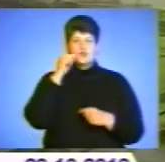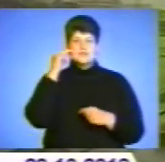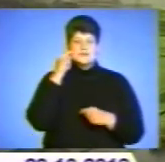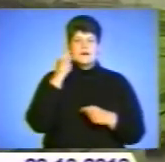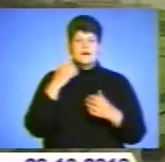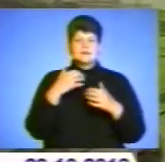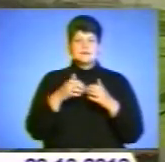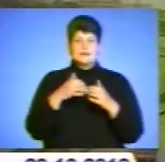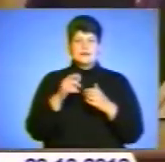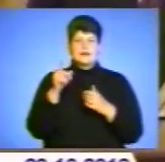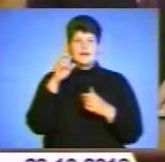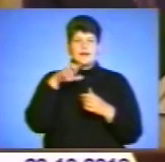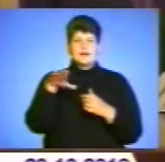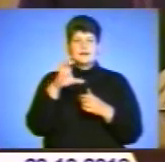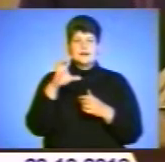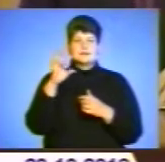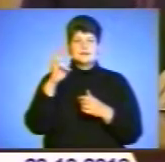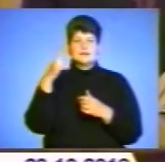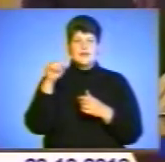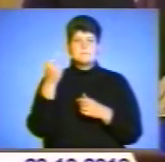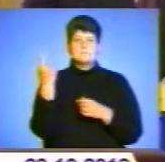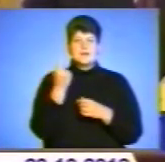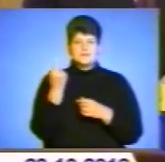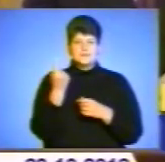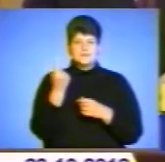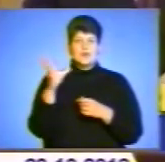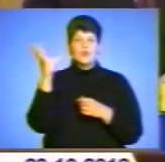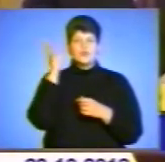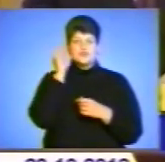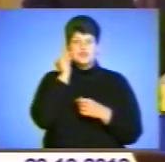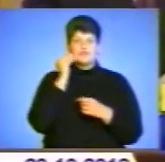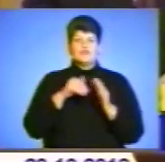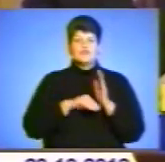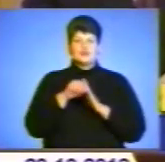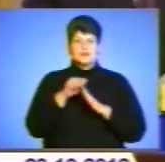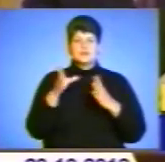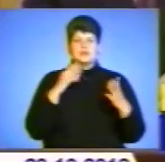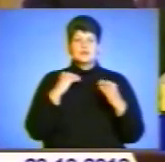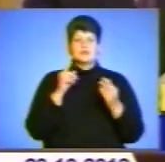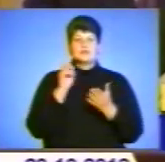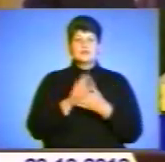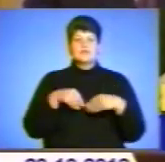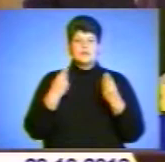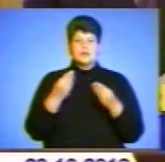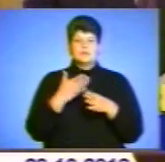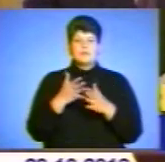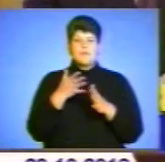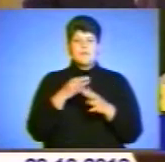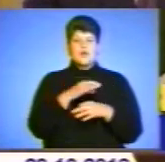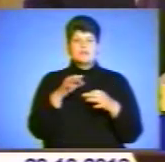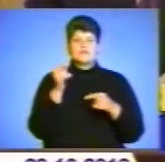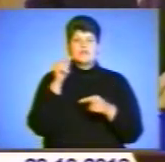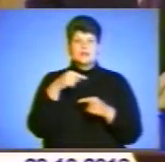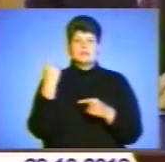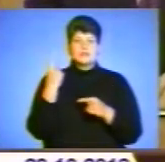СНД – перше. Уважаючи високу степень інтеграції наших економік, будемо активно давати ход проєктам в тих областях, де